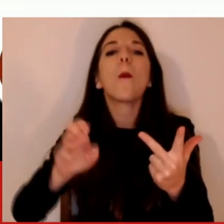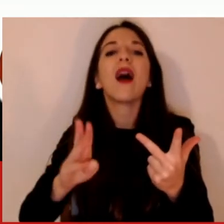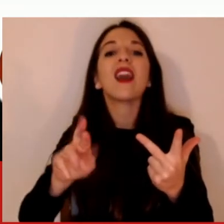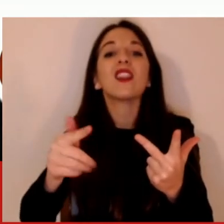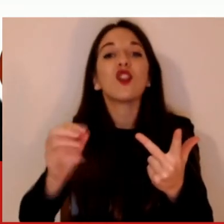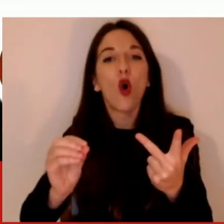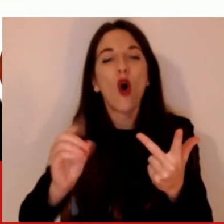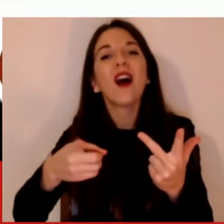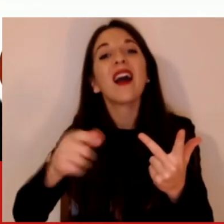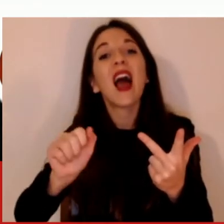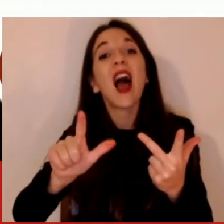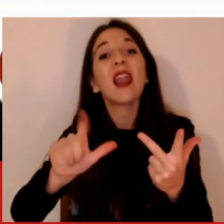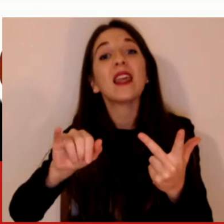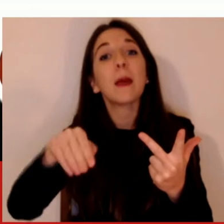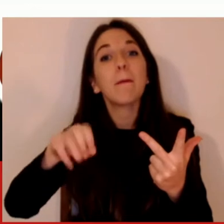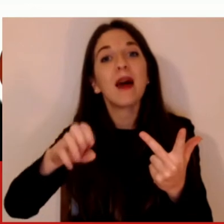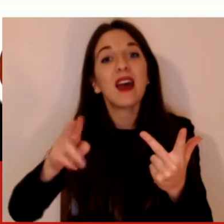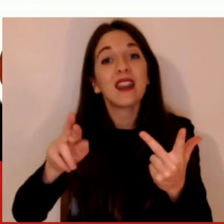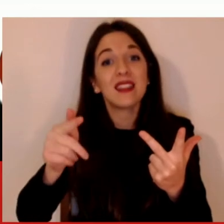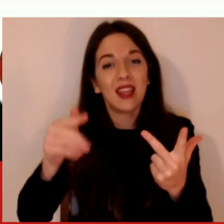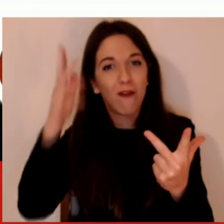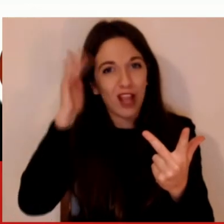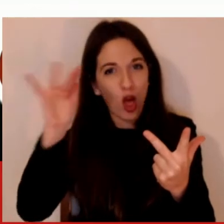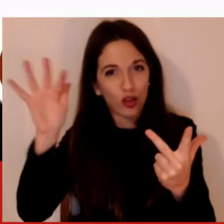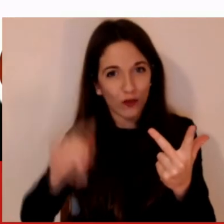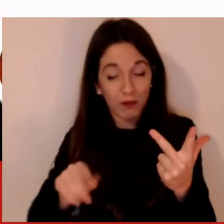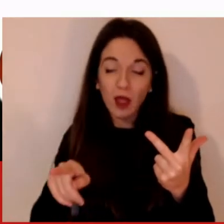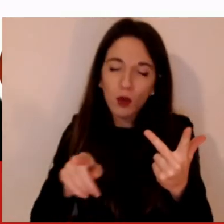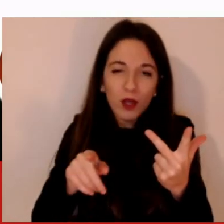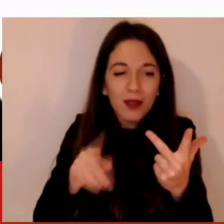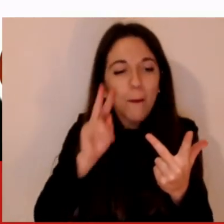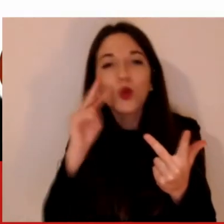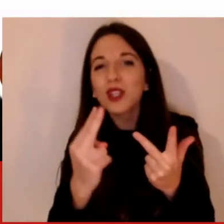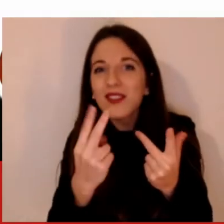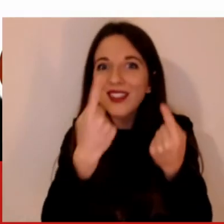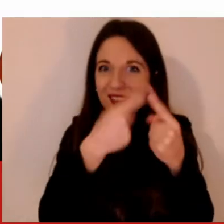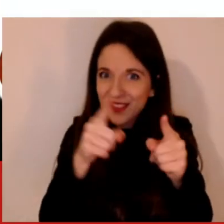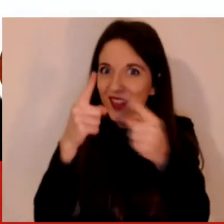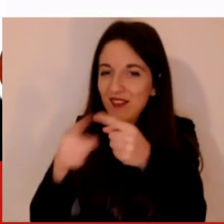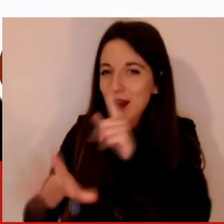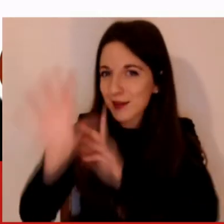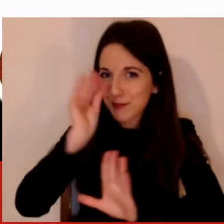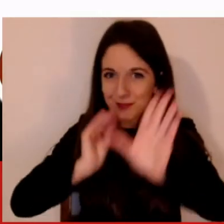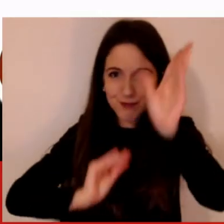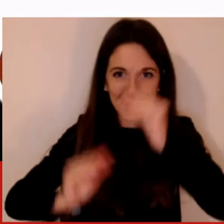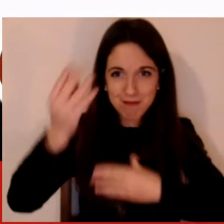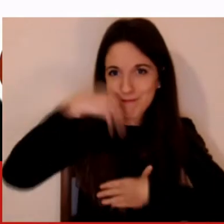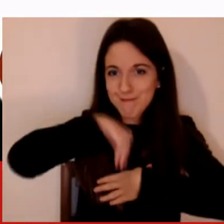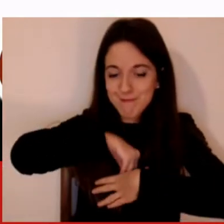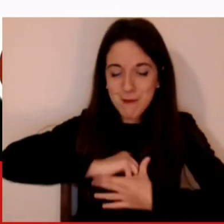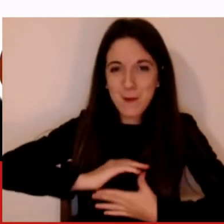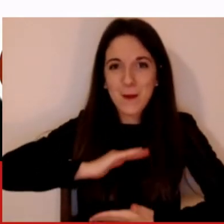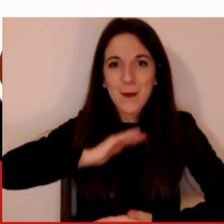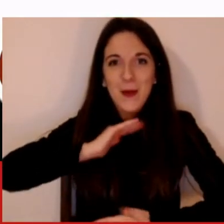veramente punti di vista diversi che ci arricchiranno durante questa settimana. Bene, importante ovviamente rimarranno i vostri